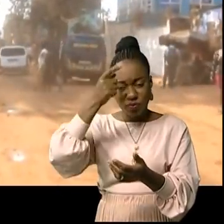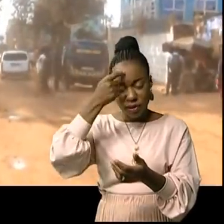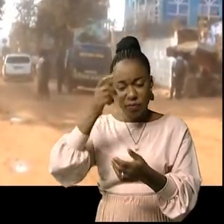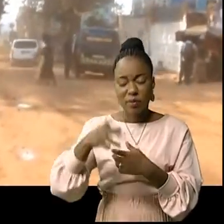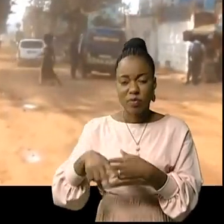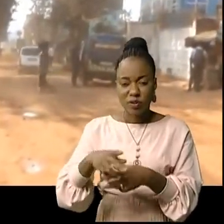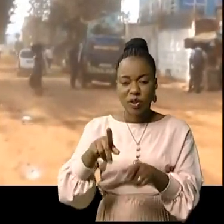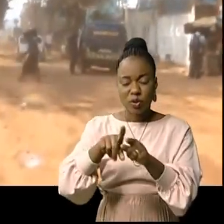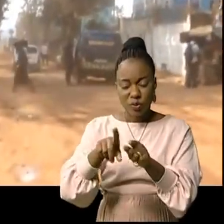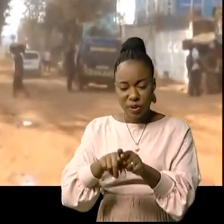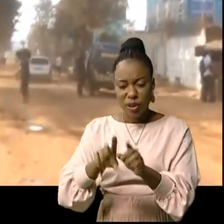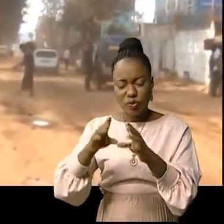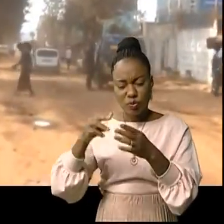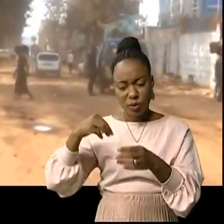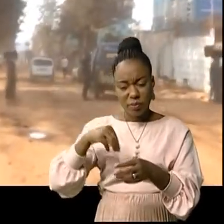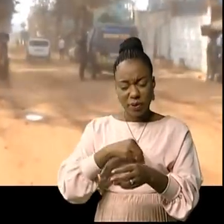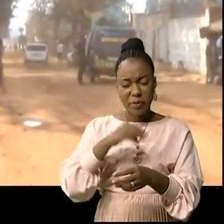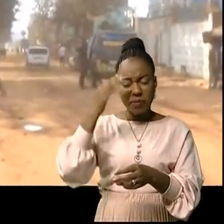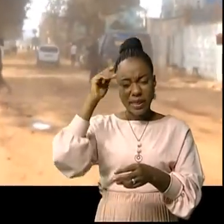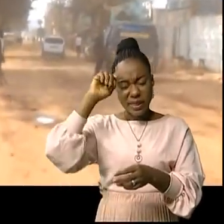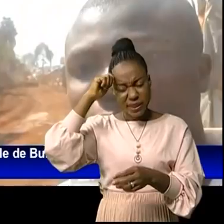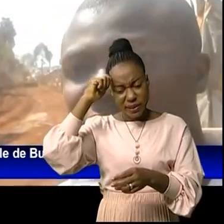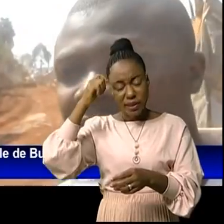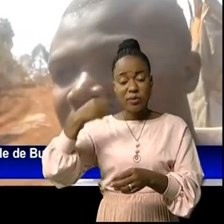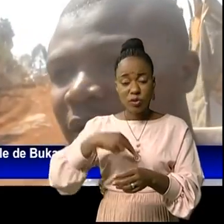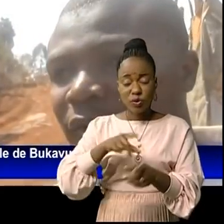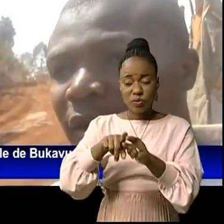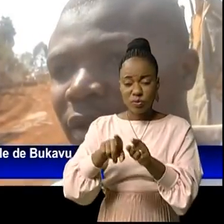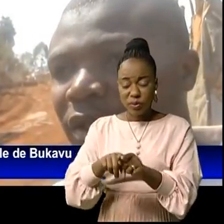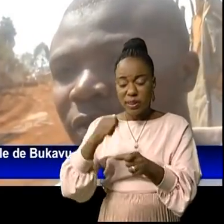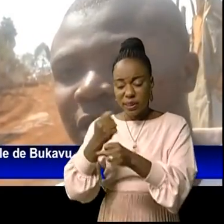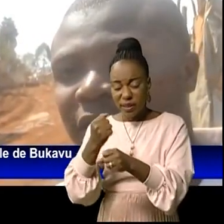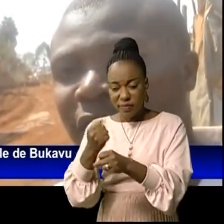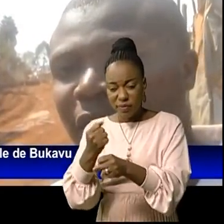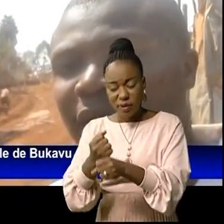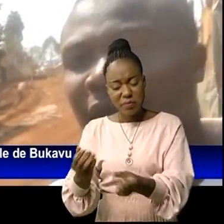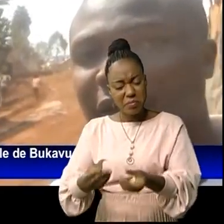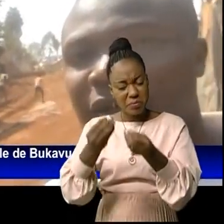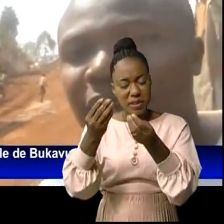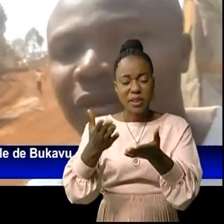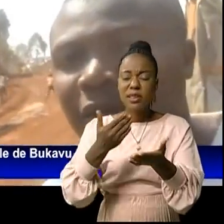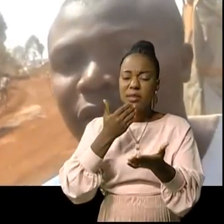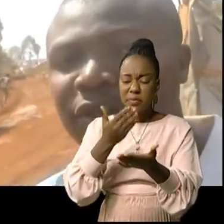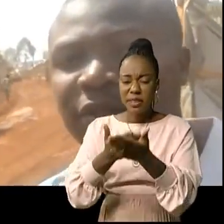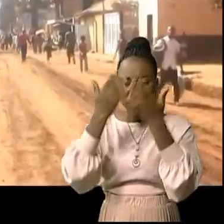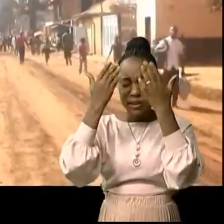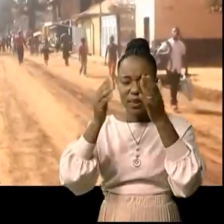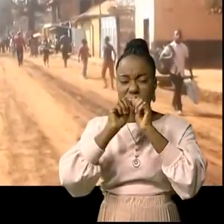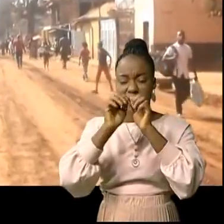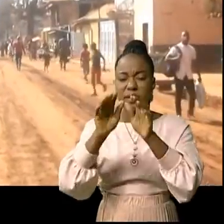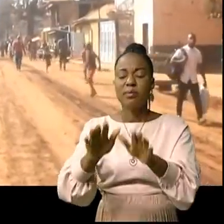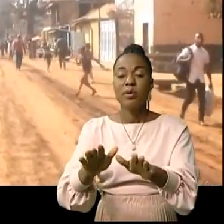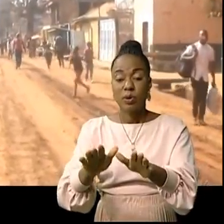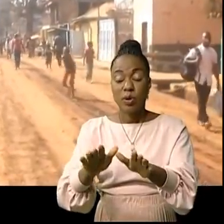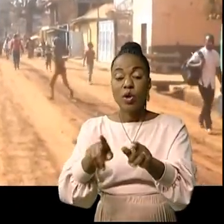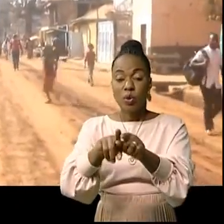membres qui auraient cet avis de nous avoir accordé ce travail. Je remercie vraiment les deux urbanistes. Sous la